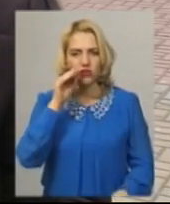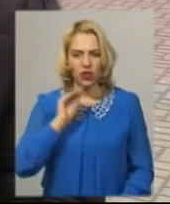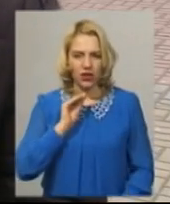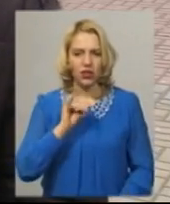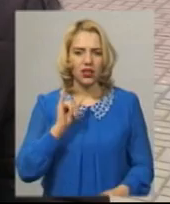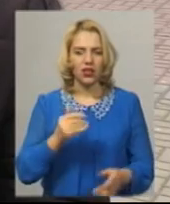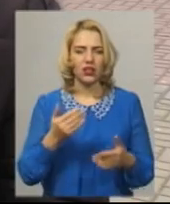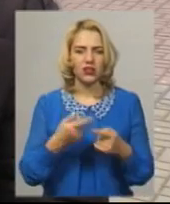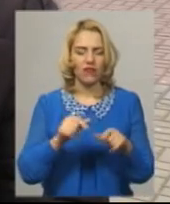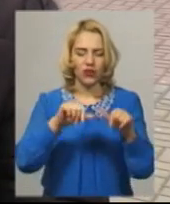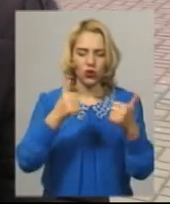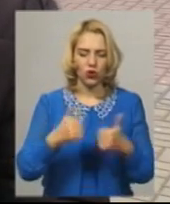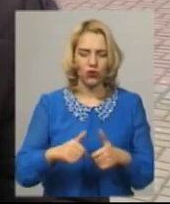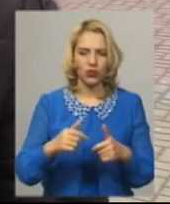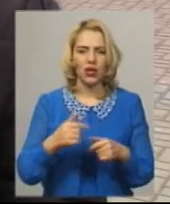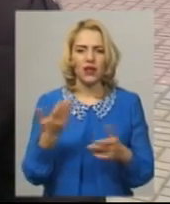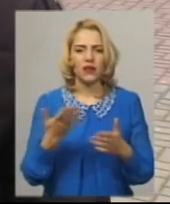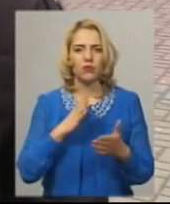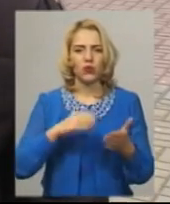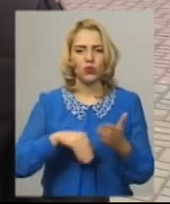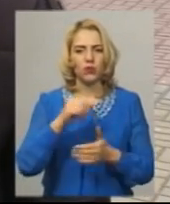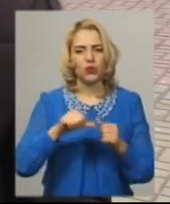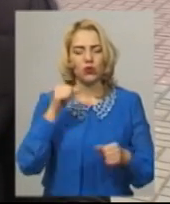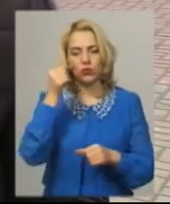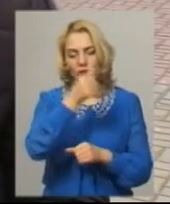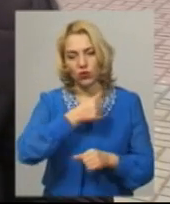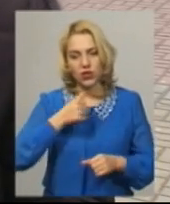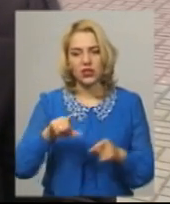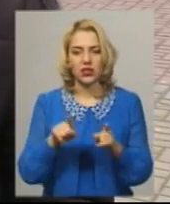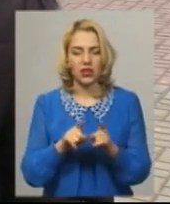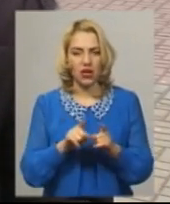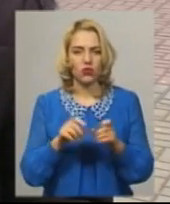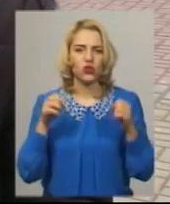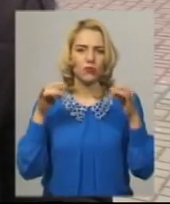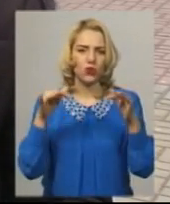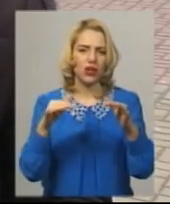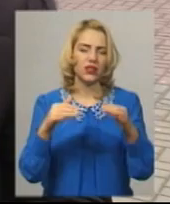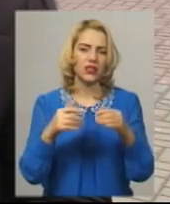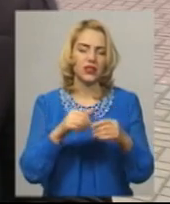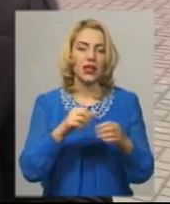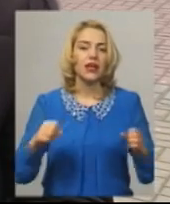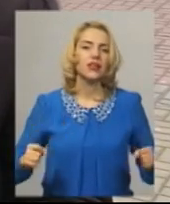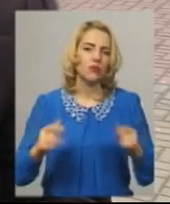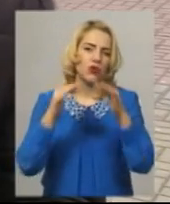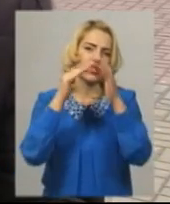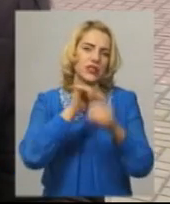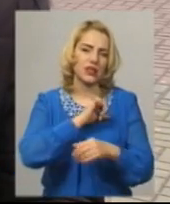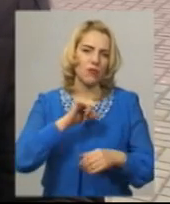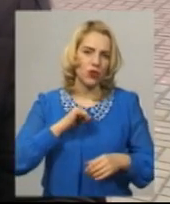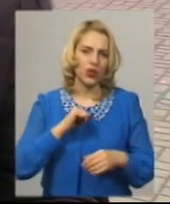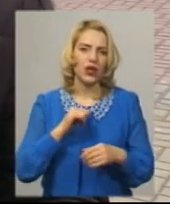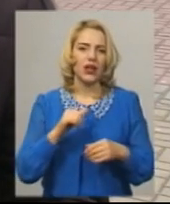фотозони і фігури світлодіодні, які були закуплені минулого року. Також ілюмінація ялинки буде